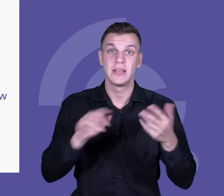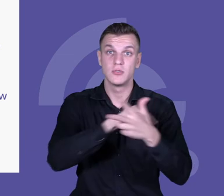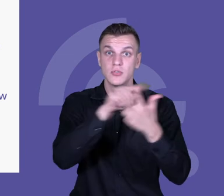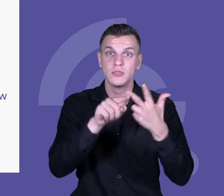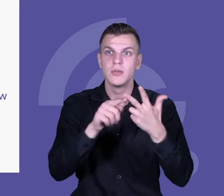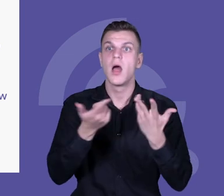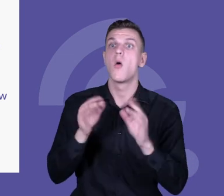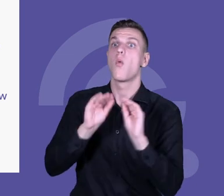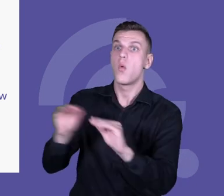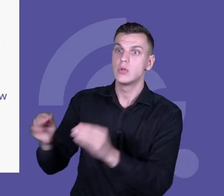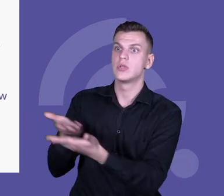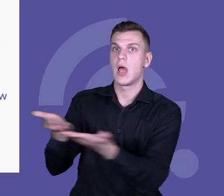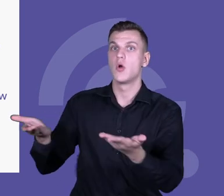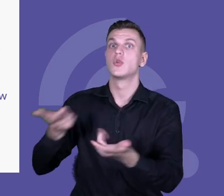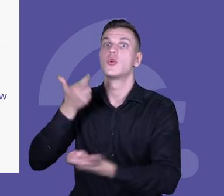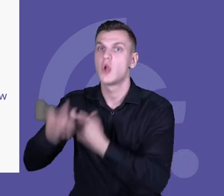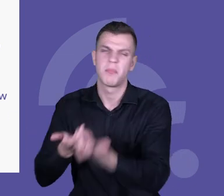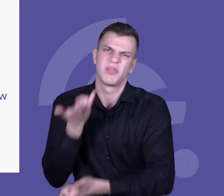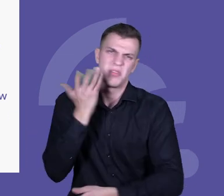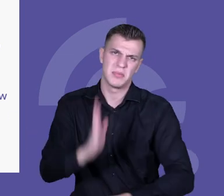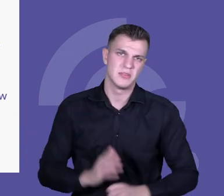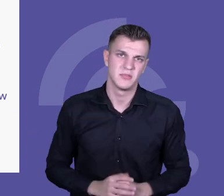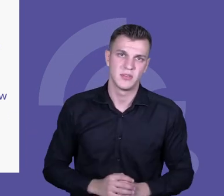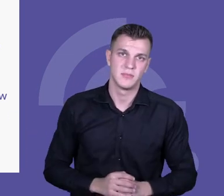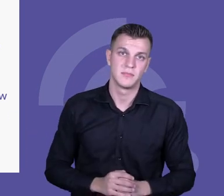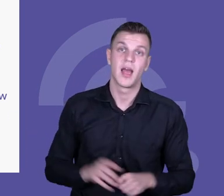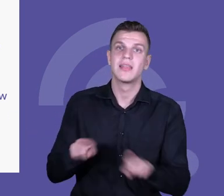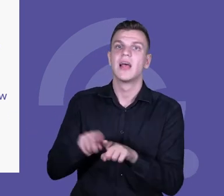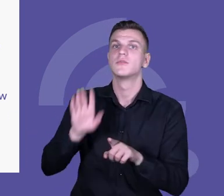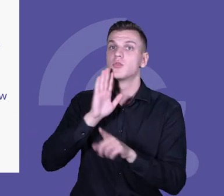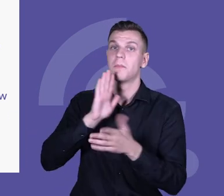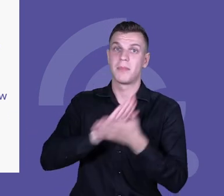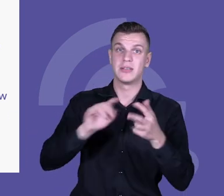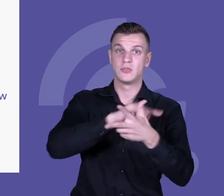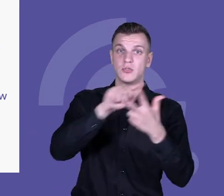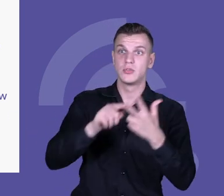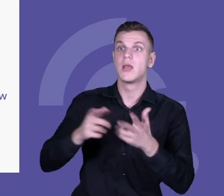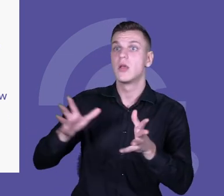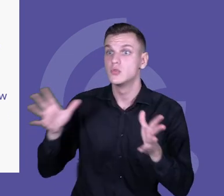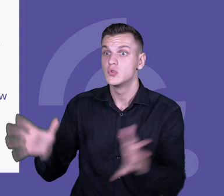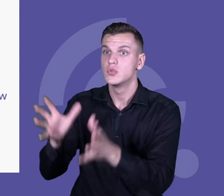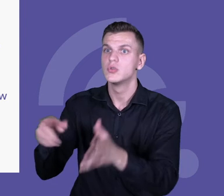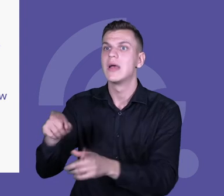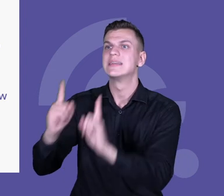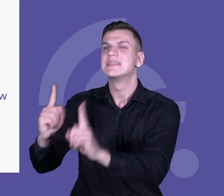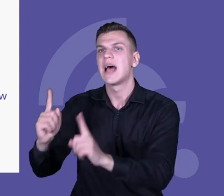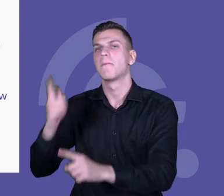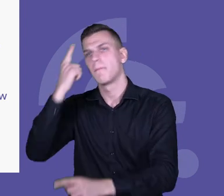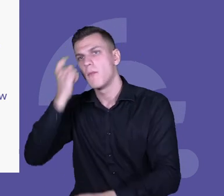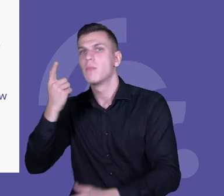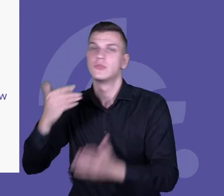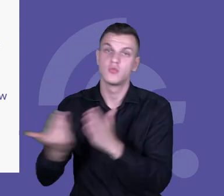przez działanie, nie da się zachęcić ich do podjęcia nowej aktywności wbrew strachowi przed porażką